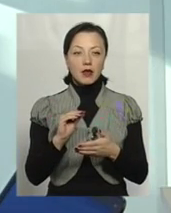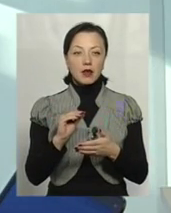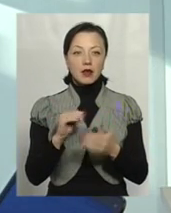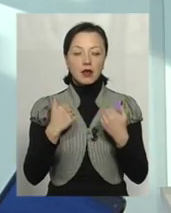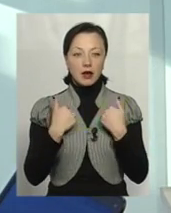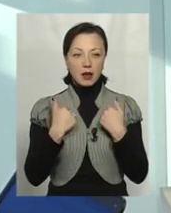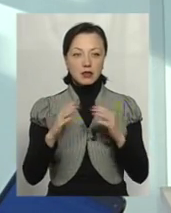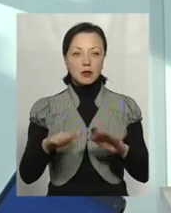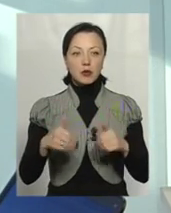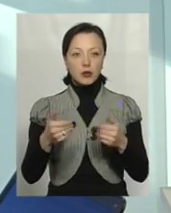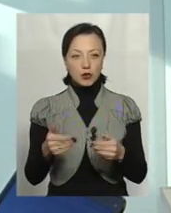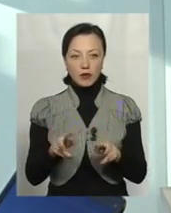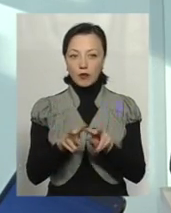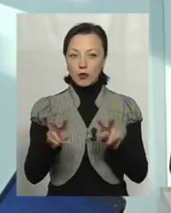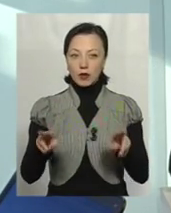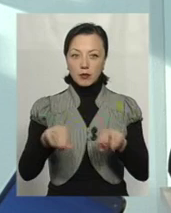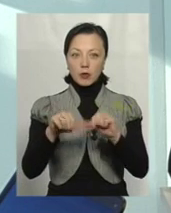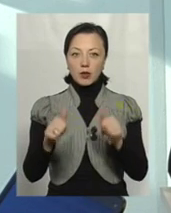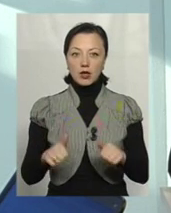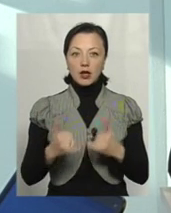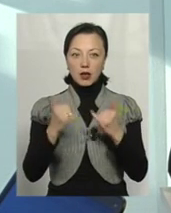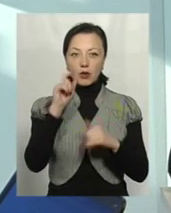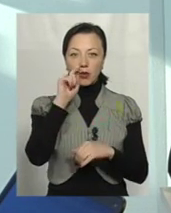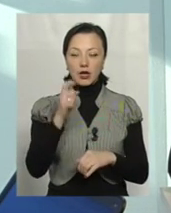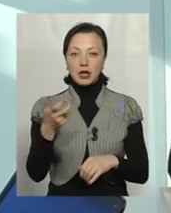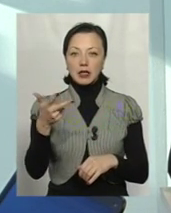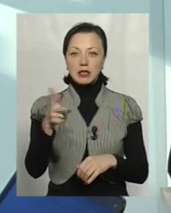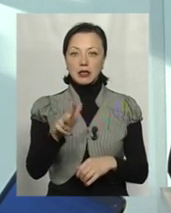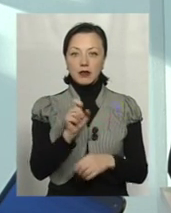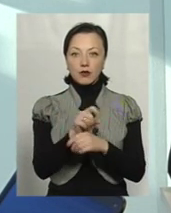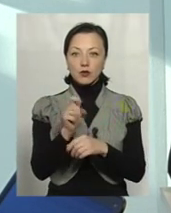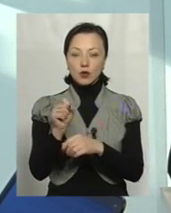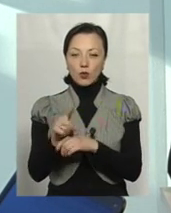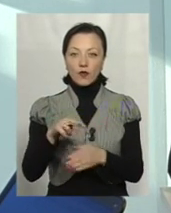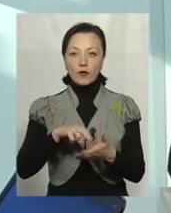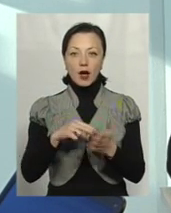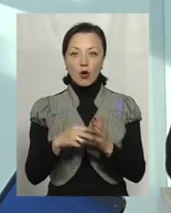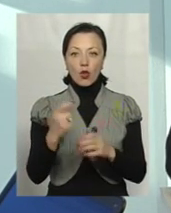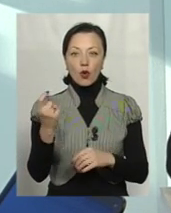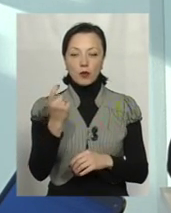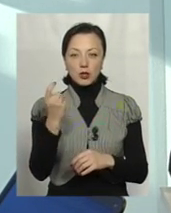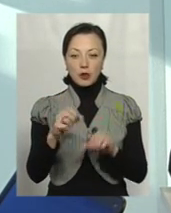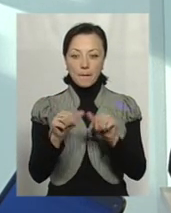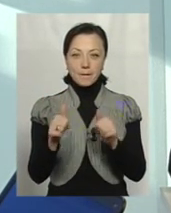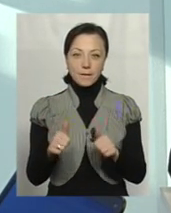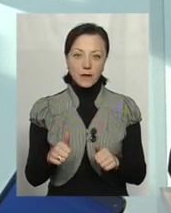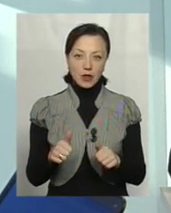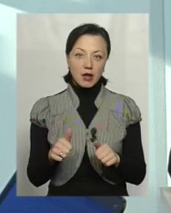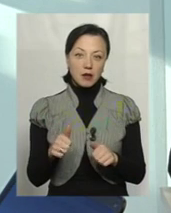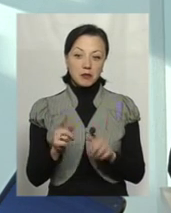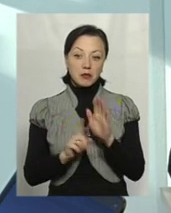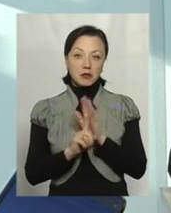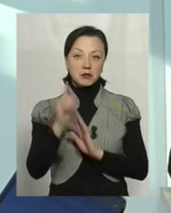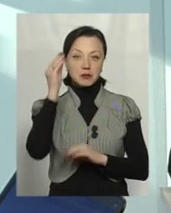Я запропонував подібну модель для України. Вона називається «Трифункціональна економічна модель України». На перший звук ніби щось дуже